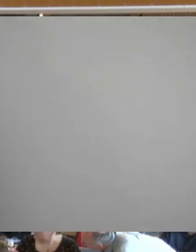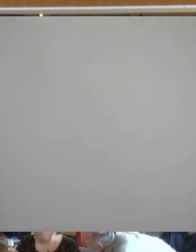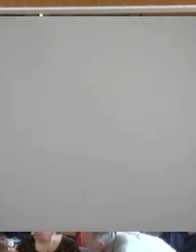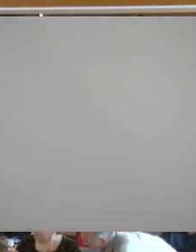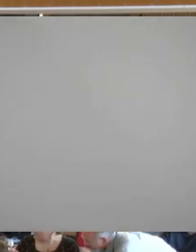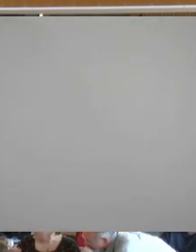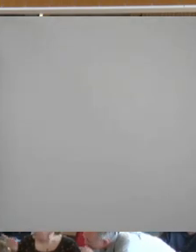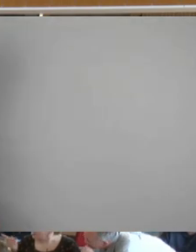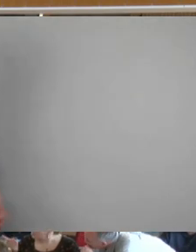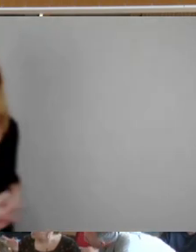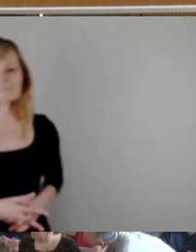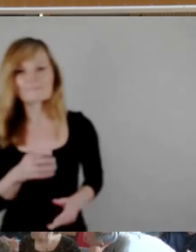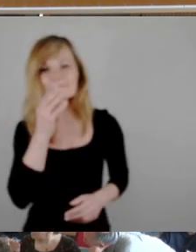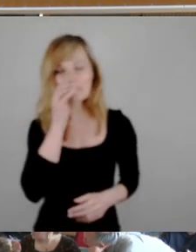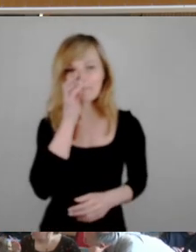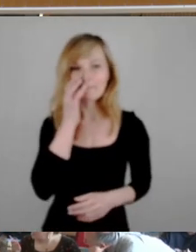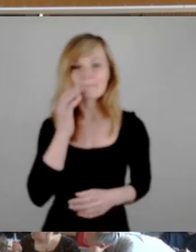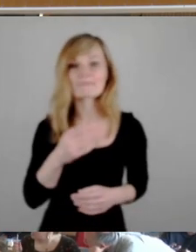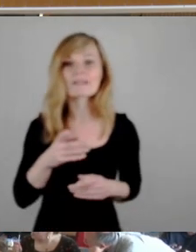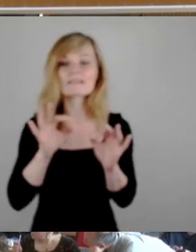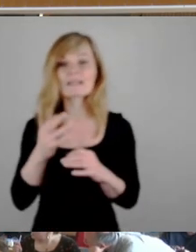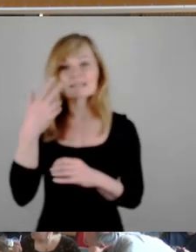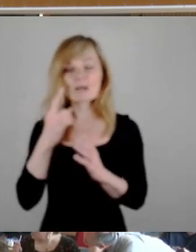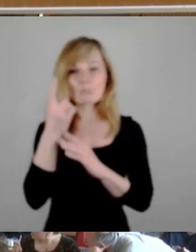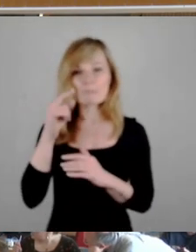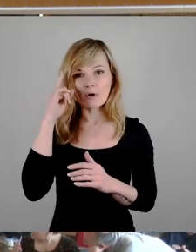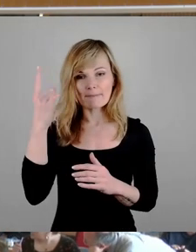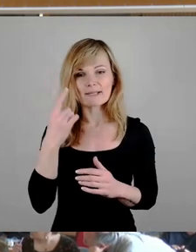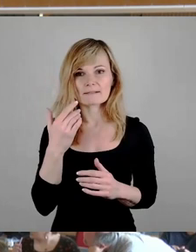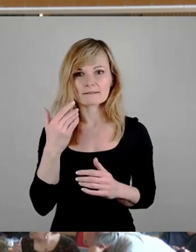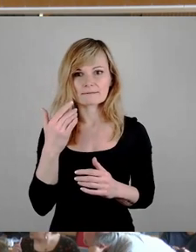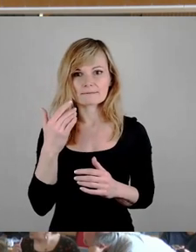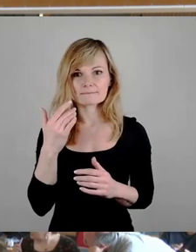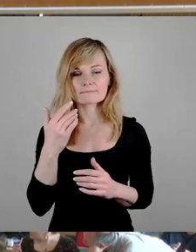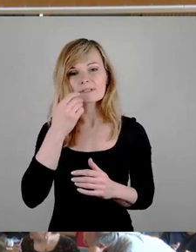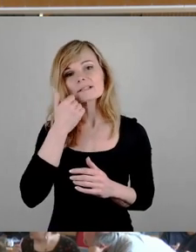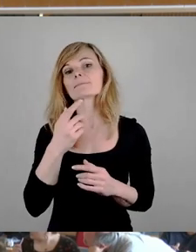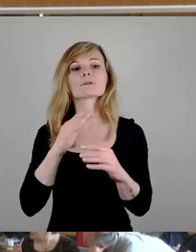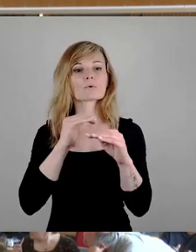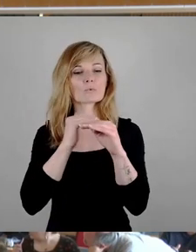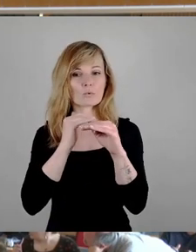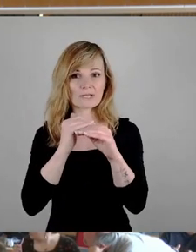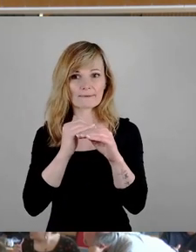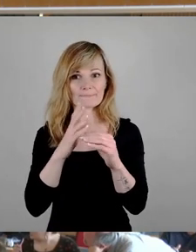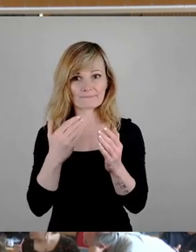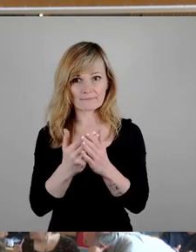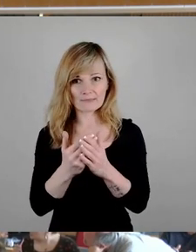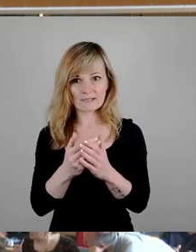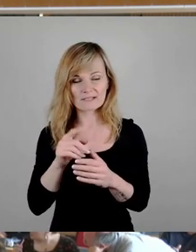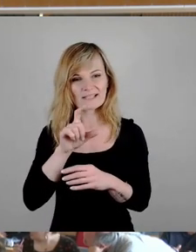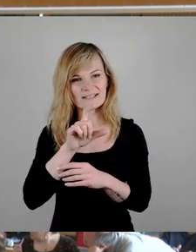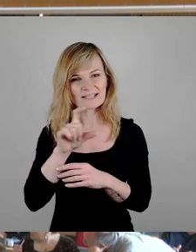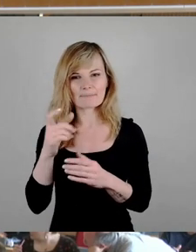Sehr geehrter Herr Oberbürgermeister, sehr geehrte Kolleginnen und Kollegen! Das Thema ist ja schon Jahre alt und